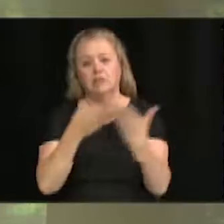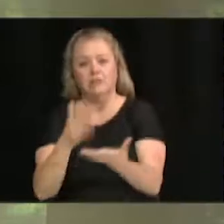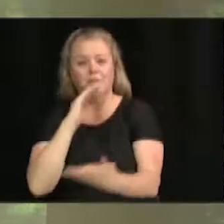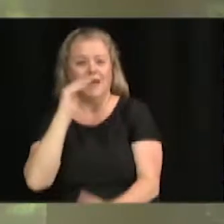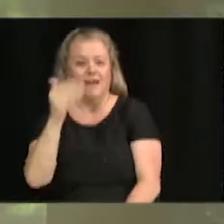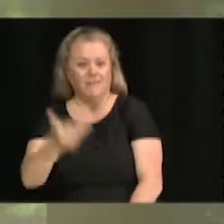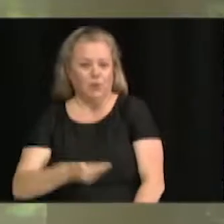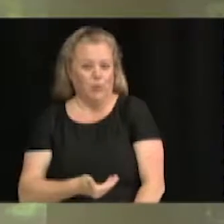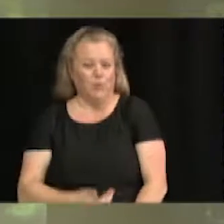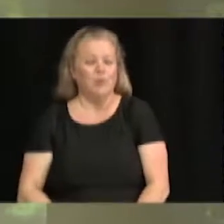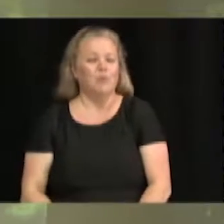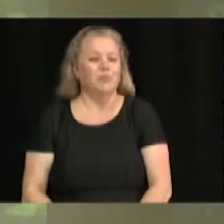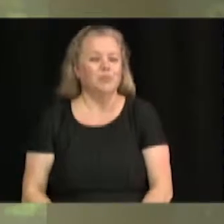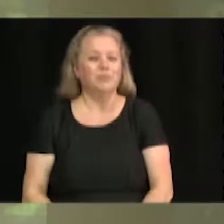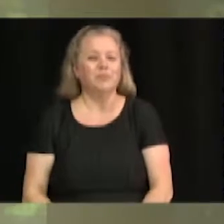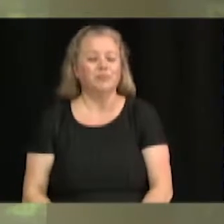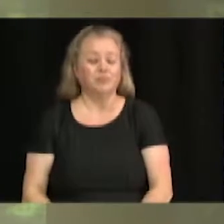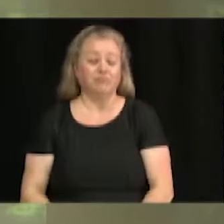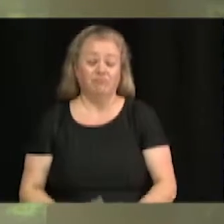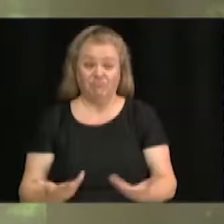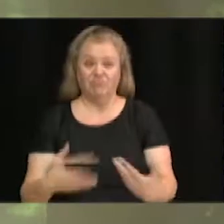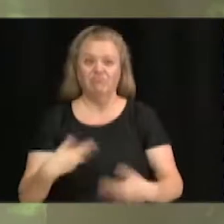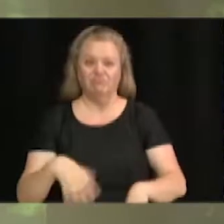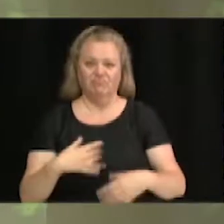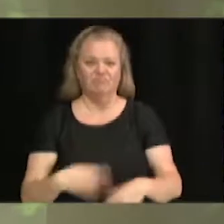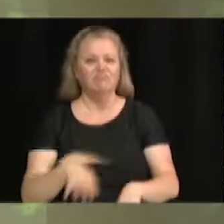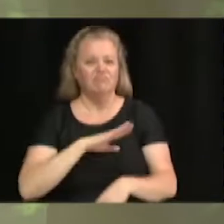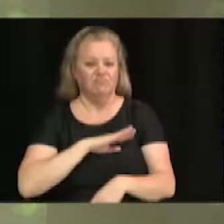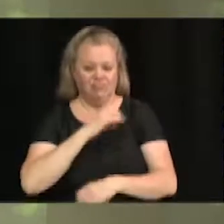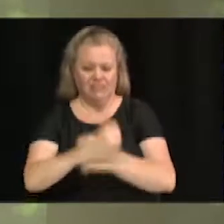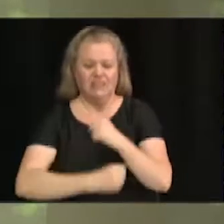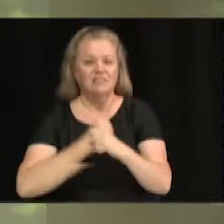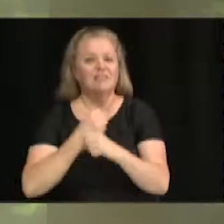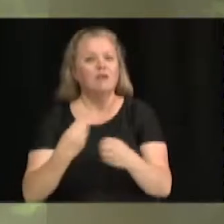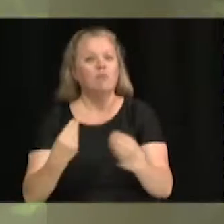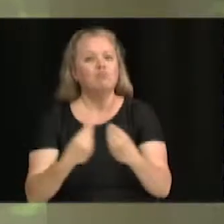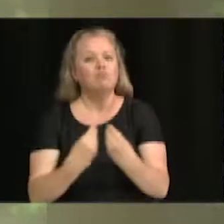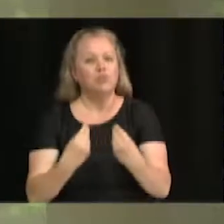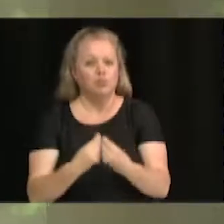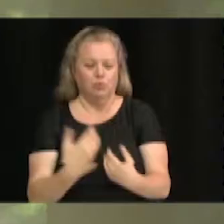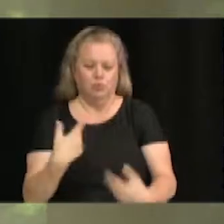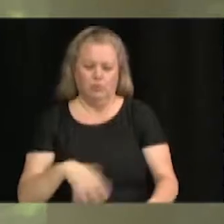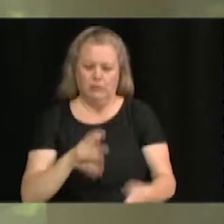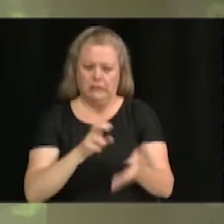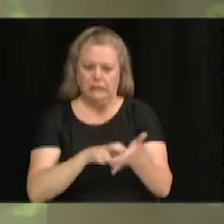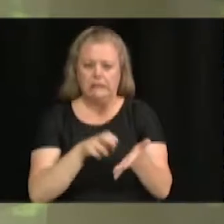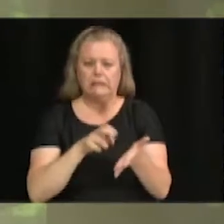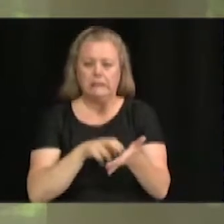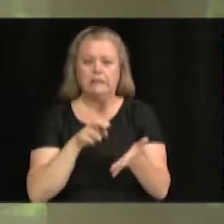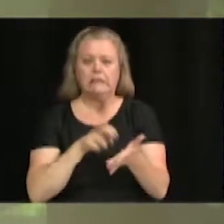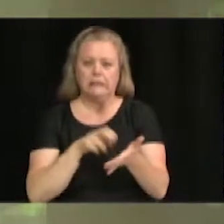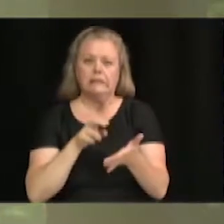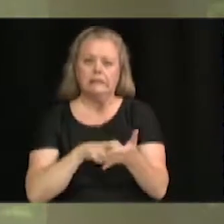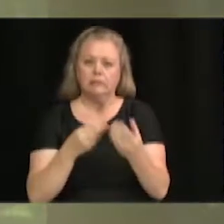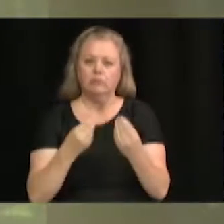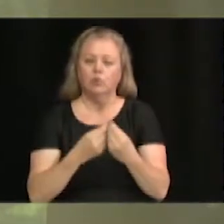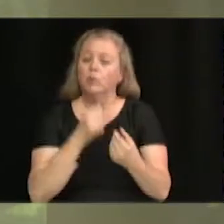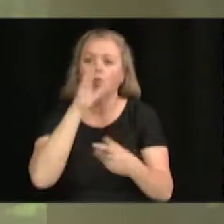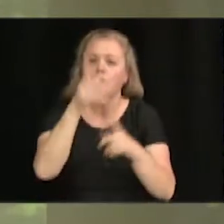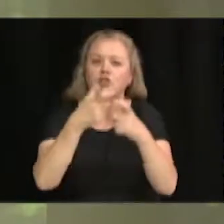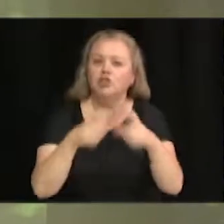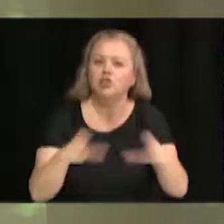gens qui se joignent à nous. Et il y en a beaucoup. Cette année, vraiment, j'ai signé beaucoup de certificats. Ce n'était pas des chèques.